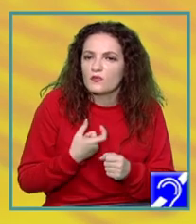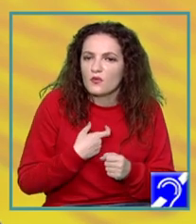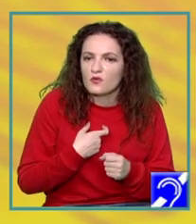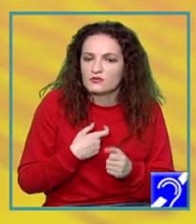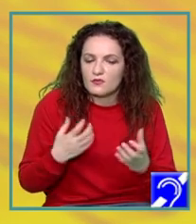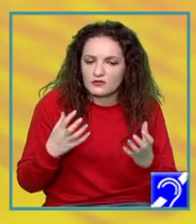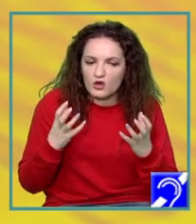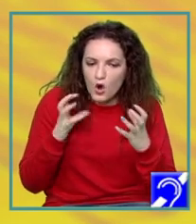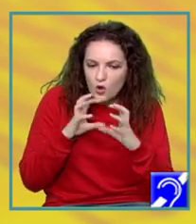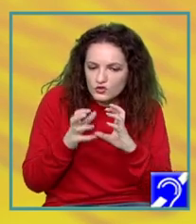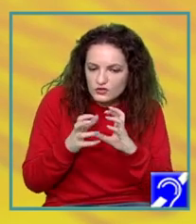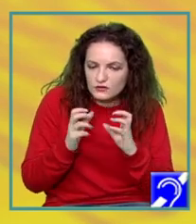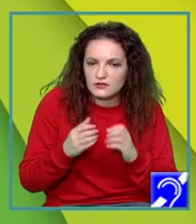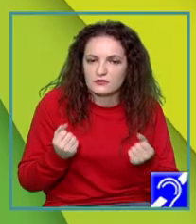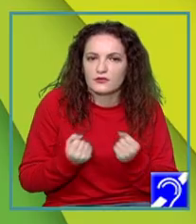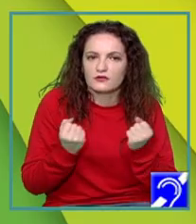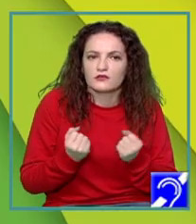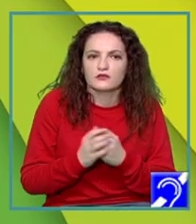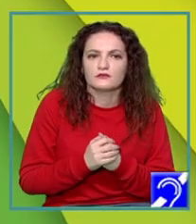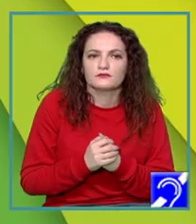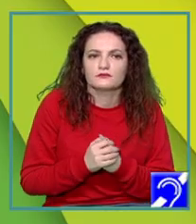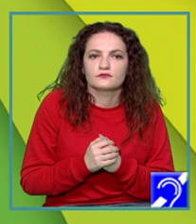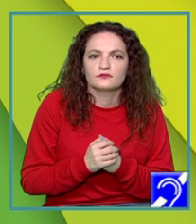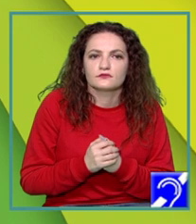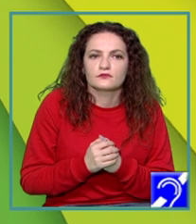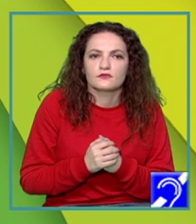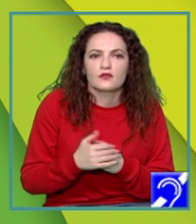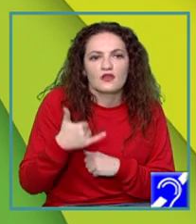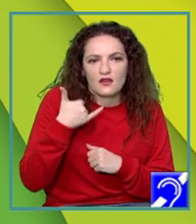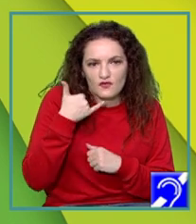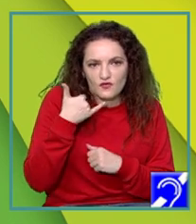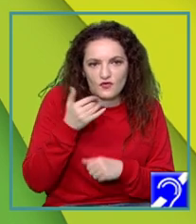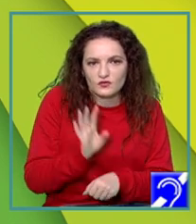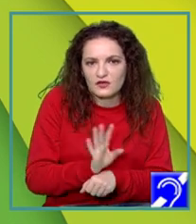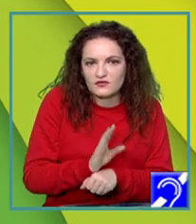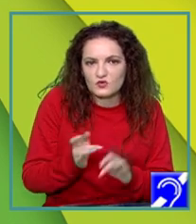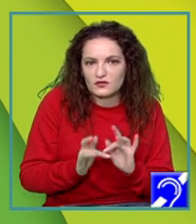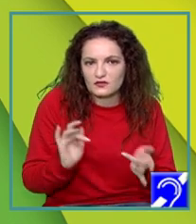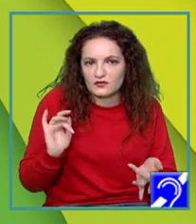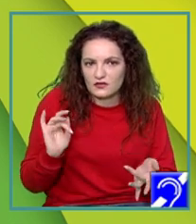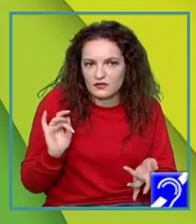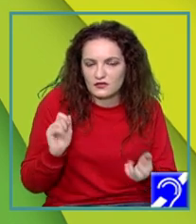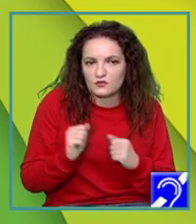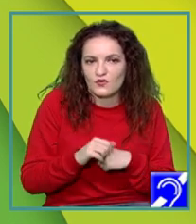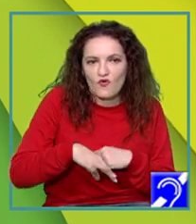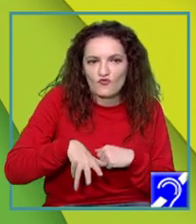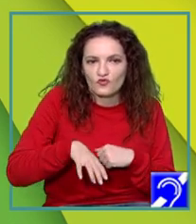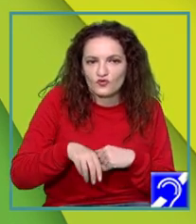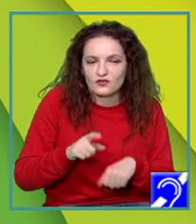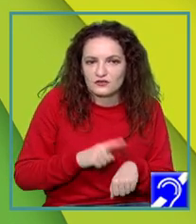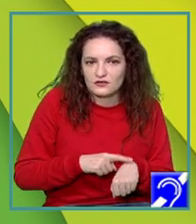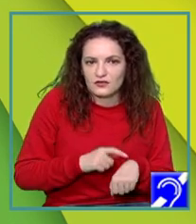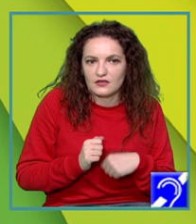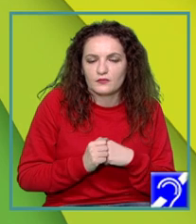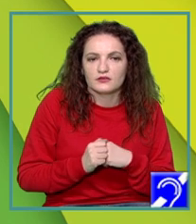acela, nu mă mai focusez în același fel. Hoți de timp, telefonul, televizorul sau internetul, dar am discutat deja